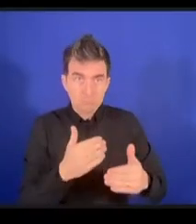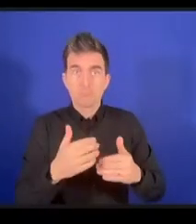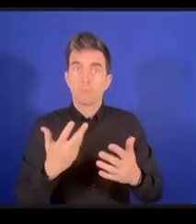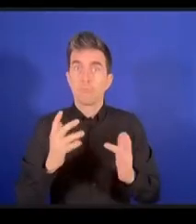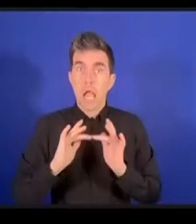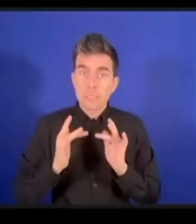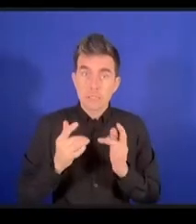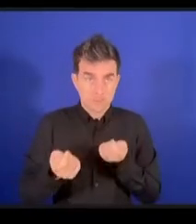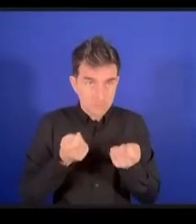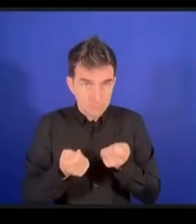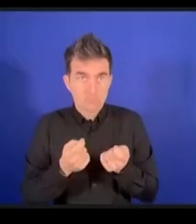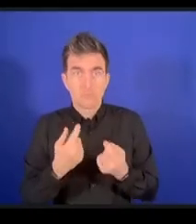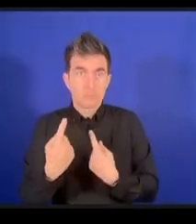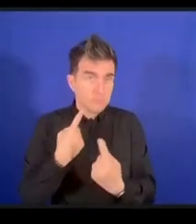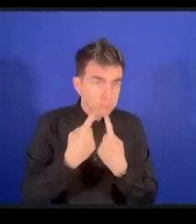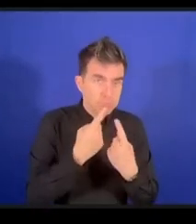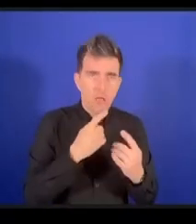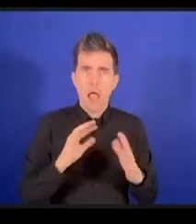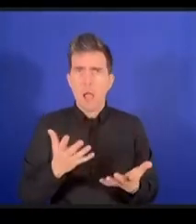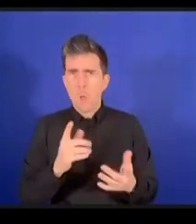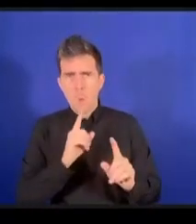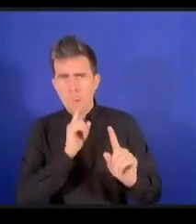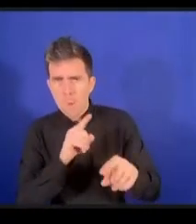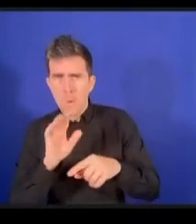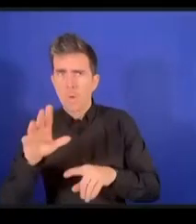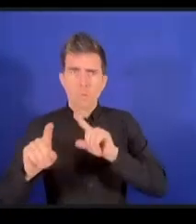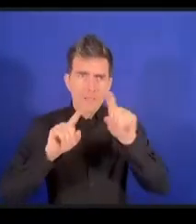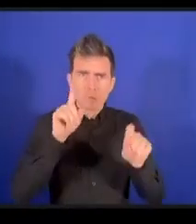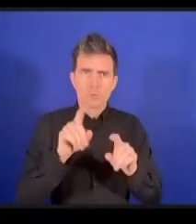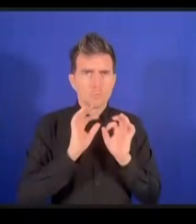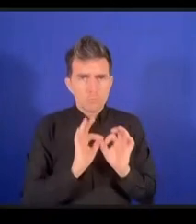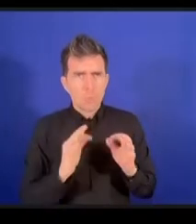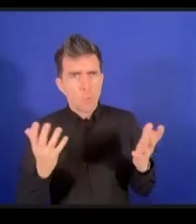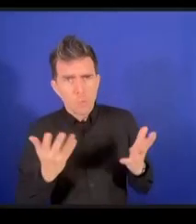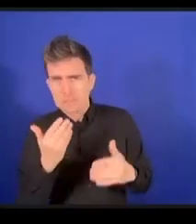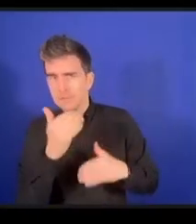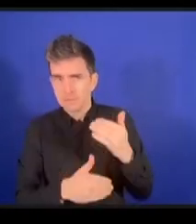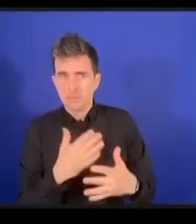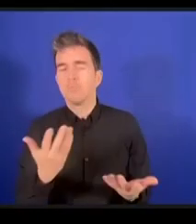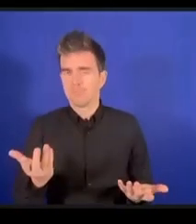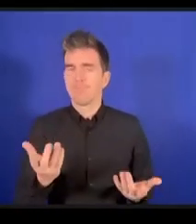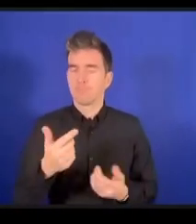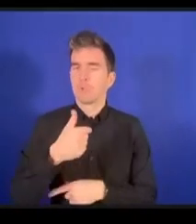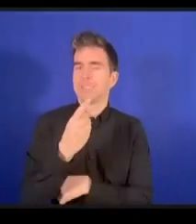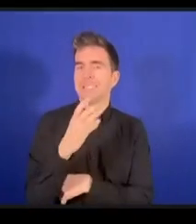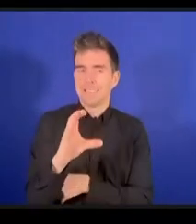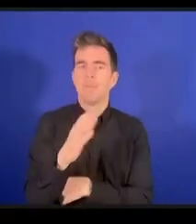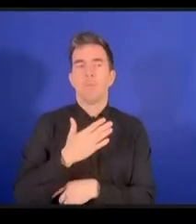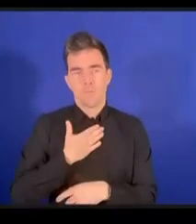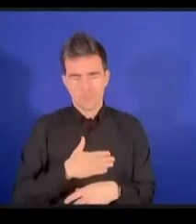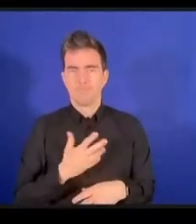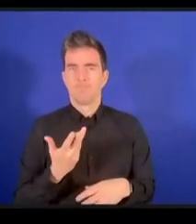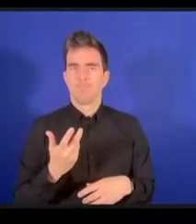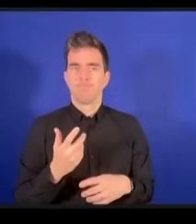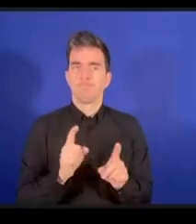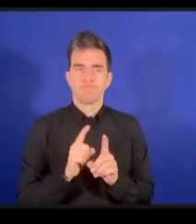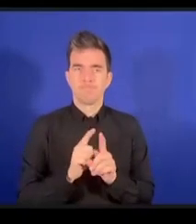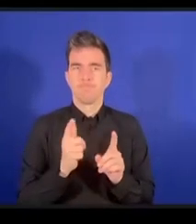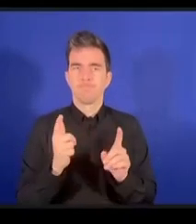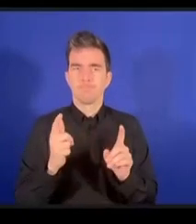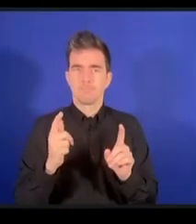et répondre à la question de quoi faire en fait il faut que le FGI